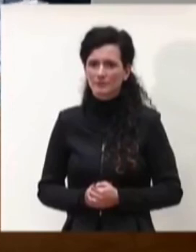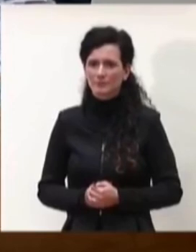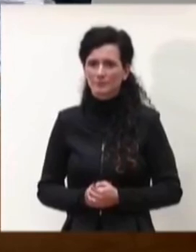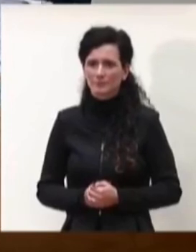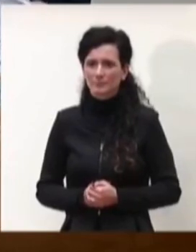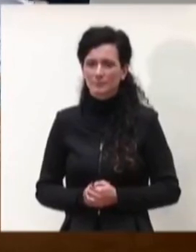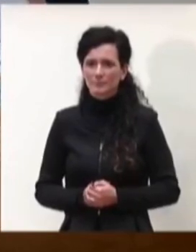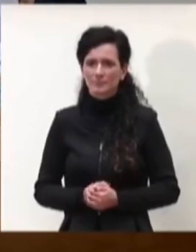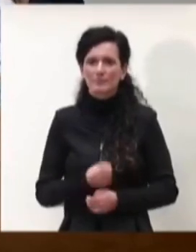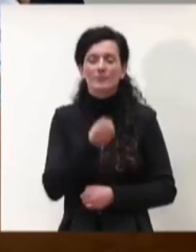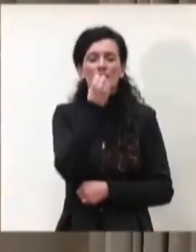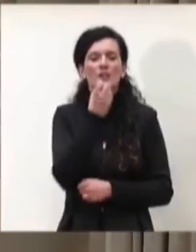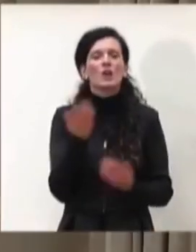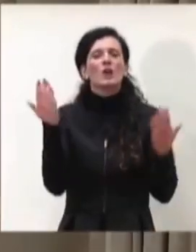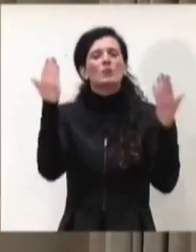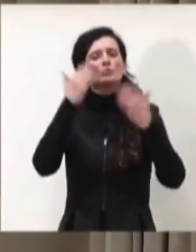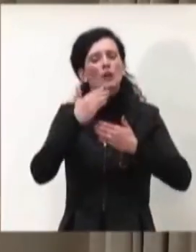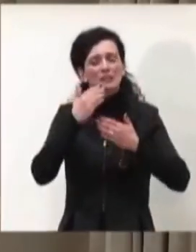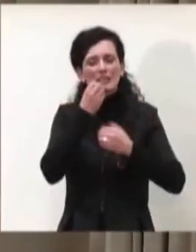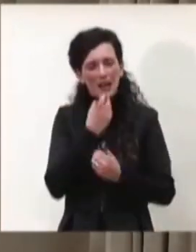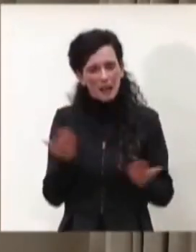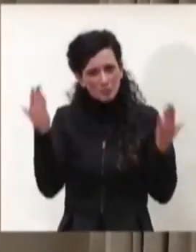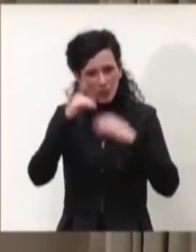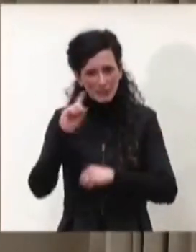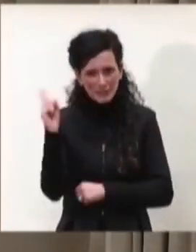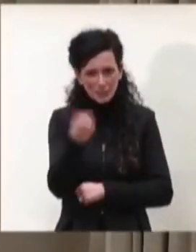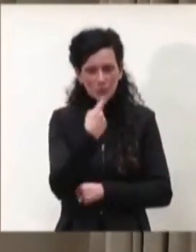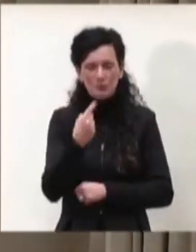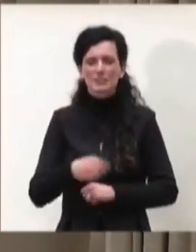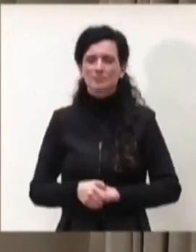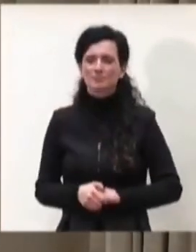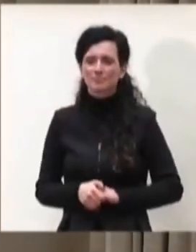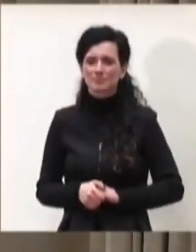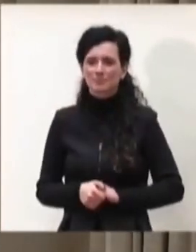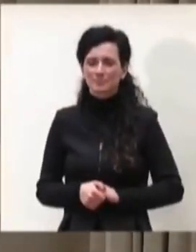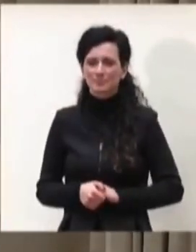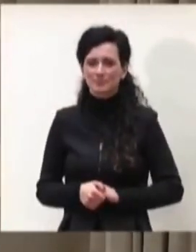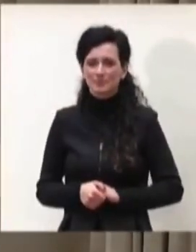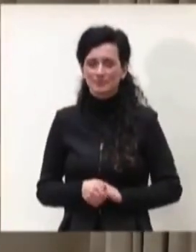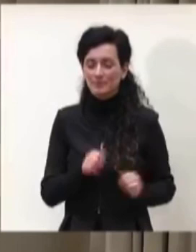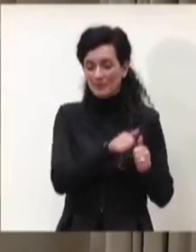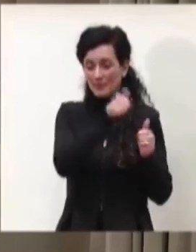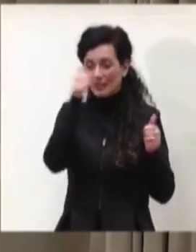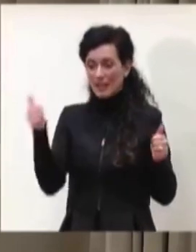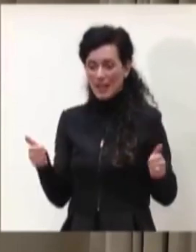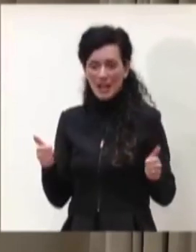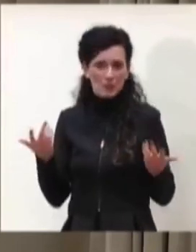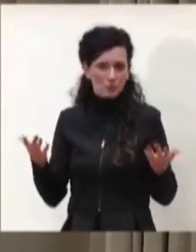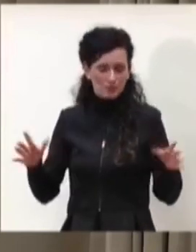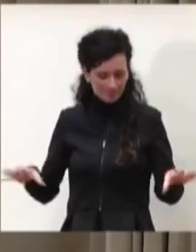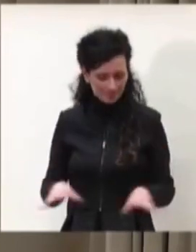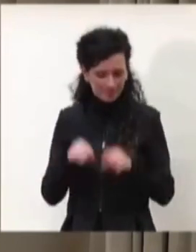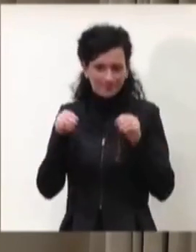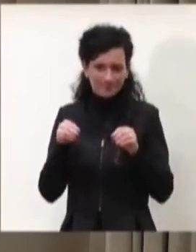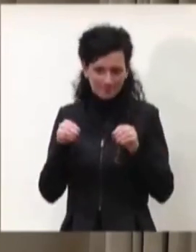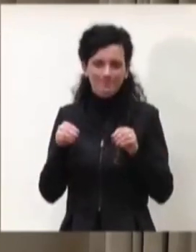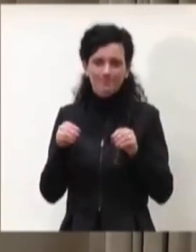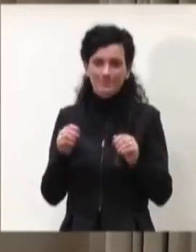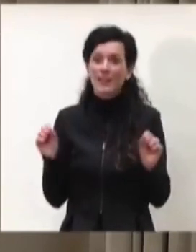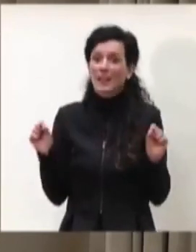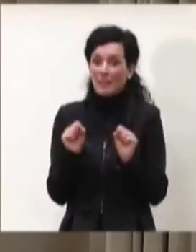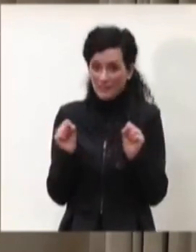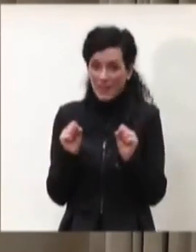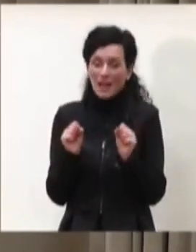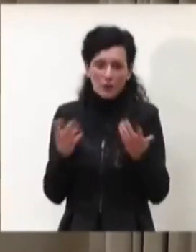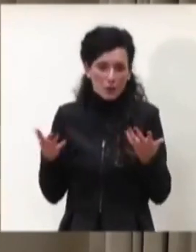Buonasera a tutti, l'anno è appena iniziato, l'inverno pure e